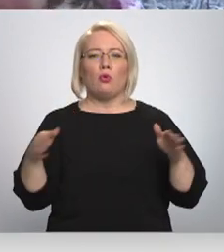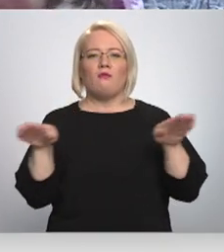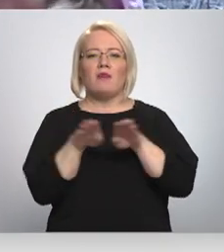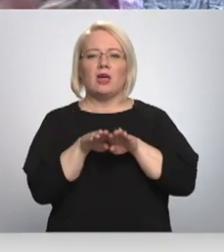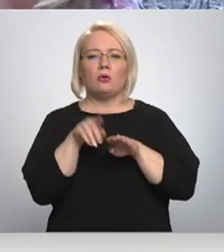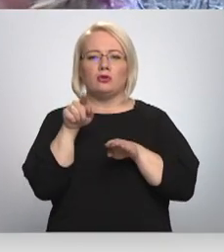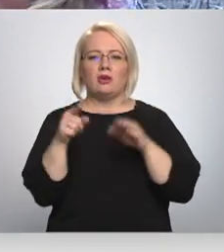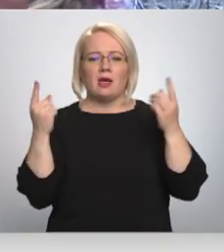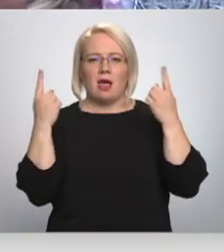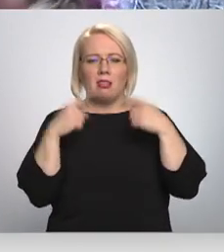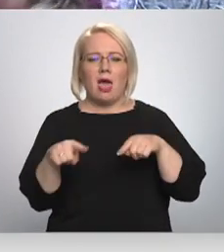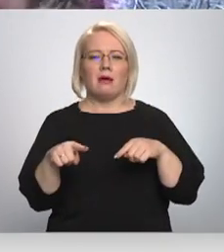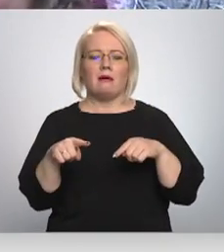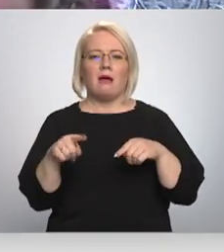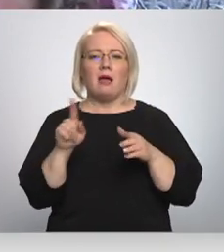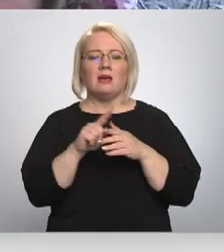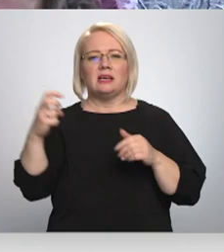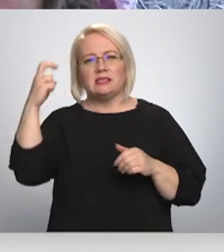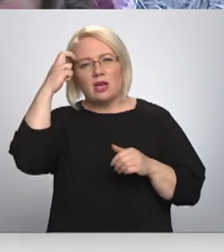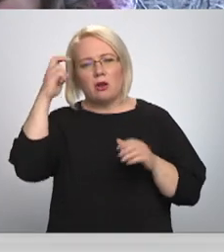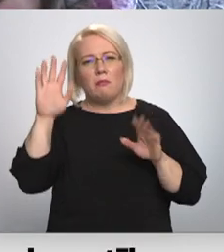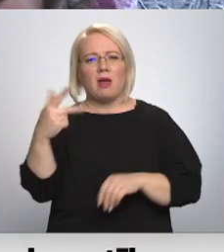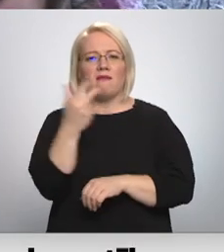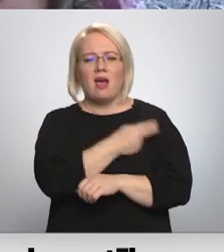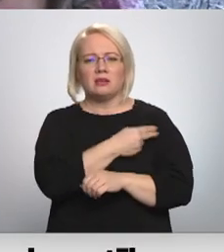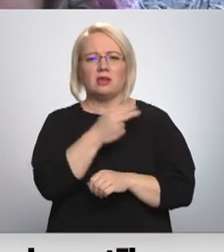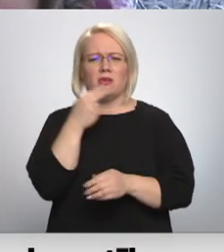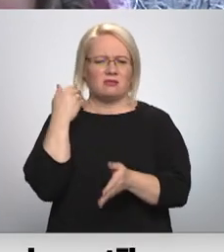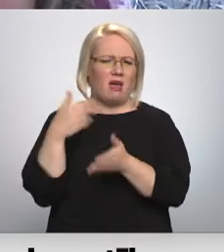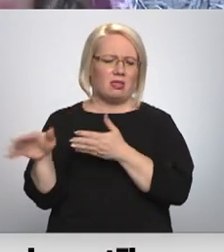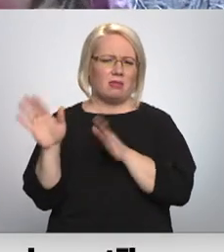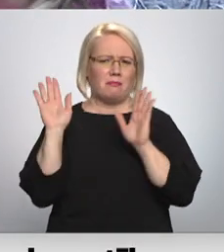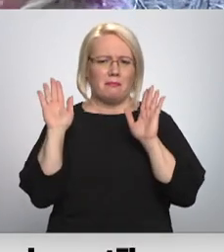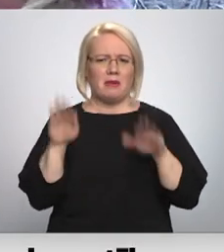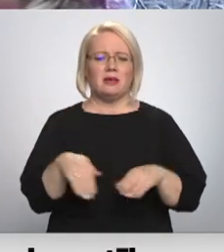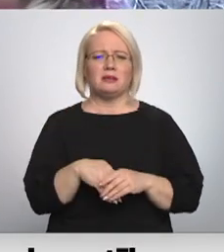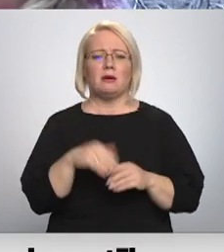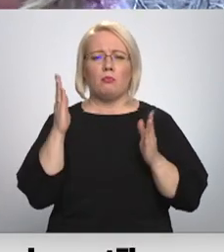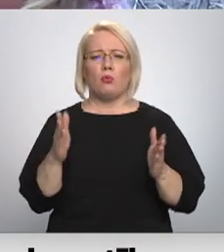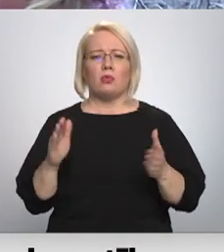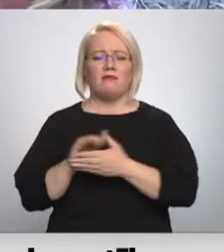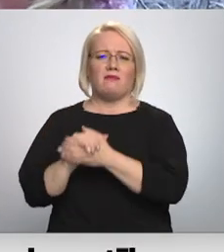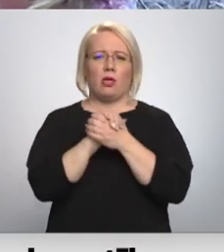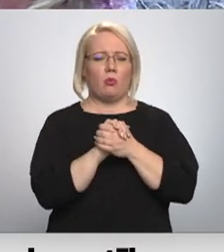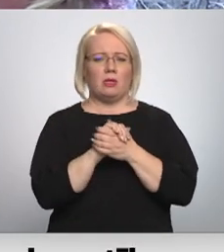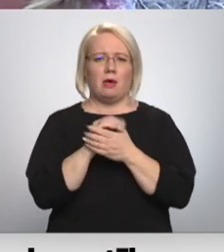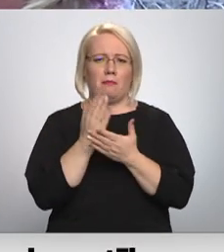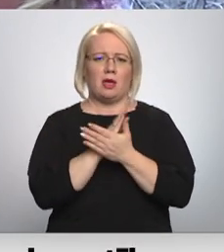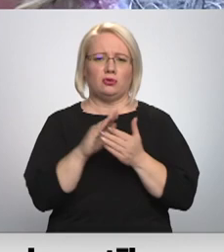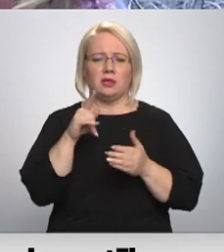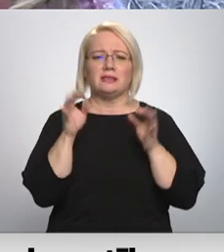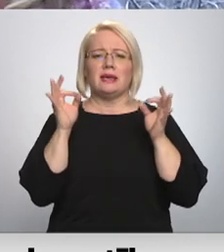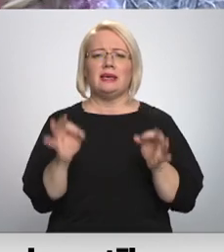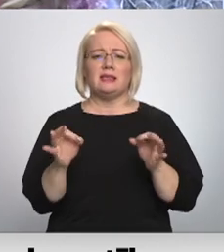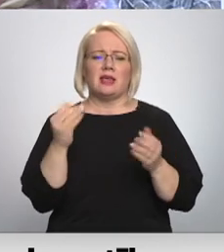Atmestu visus šīs stereotīvs par vakcinēšanās un nevakcinēšanās. Būtu vienotiem beidzēt. Tas būtu tas